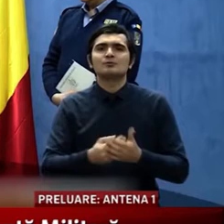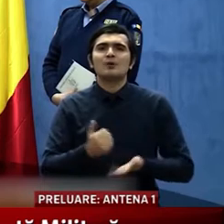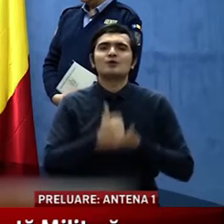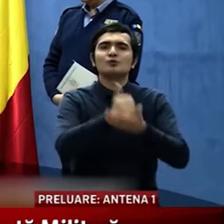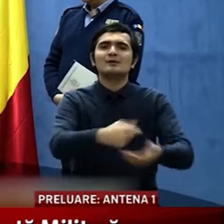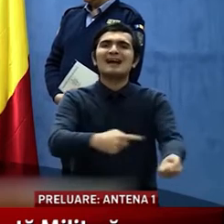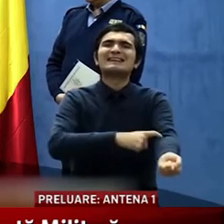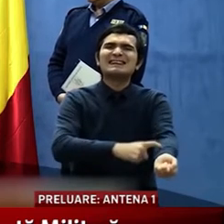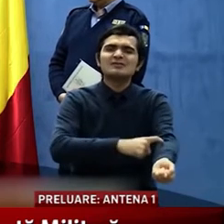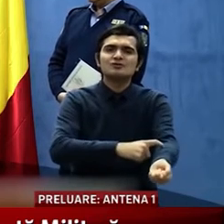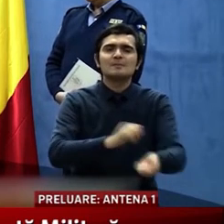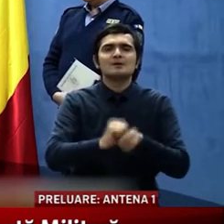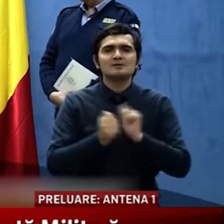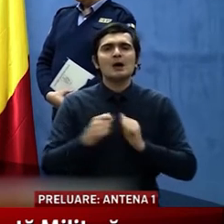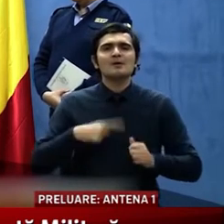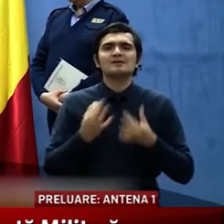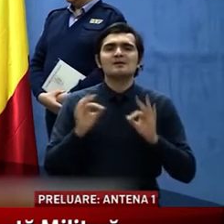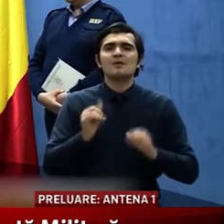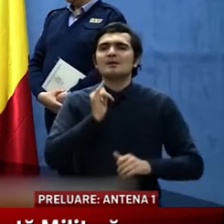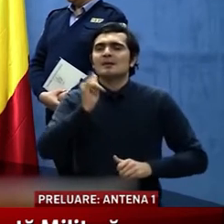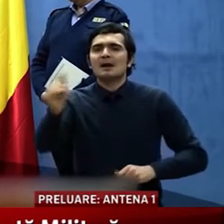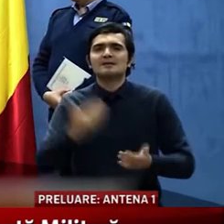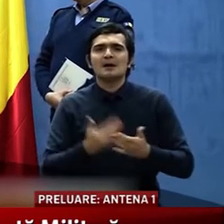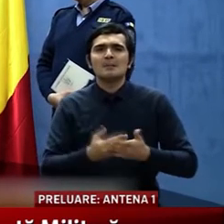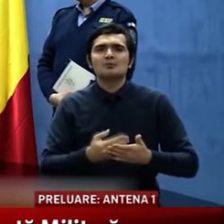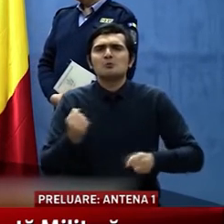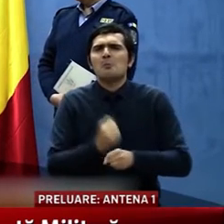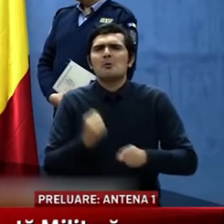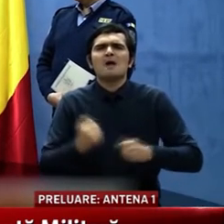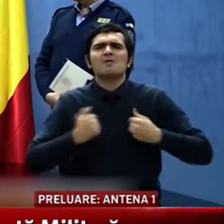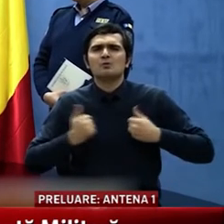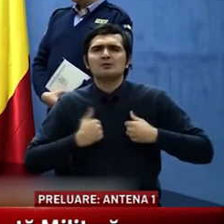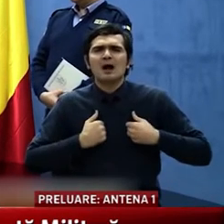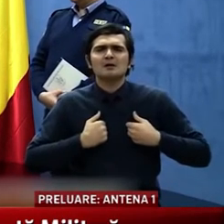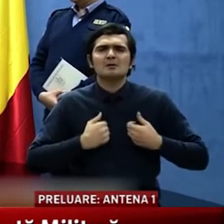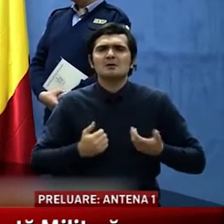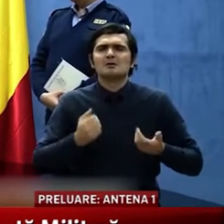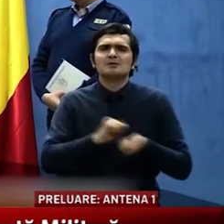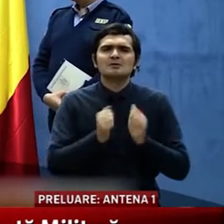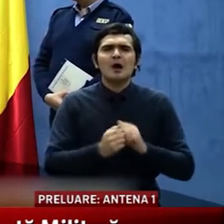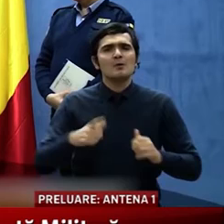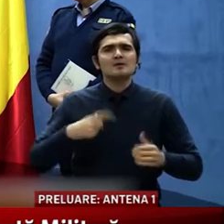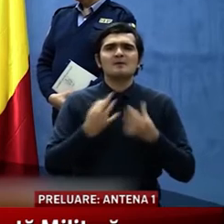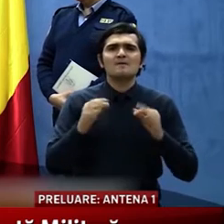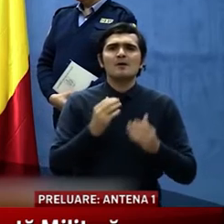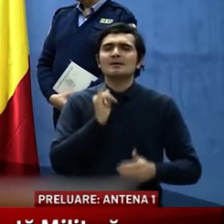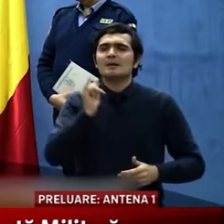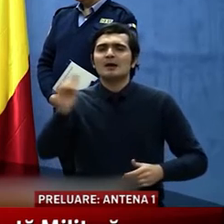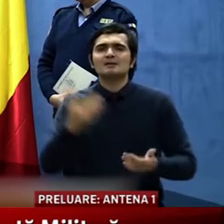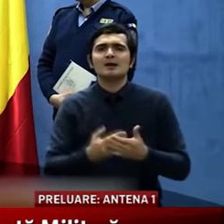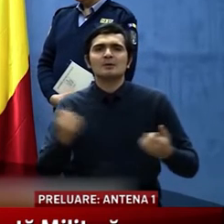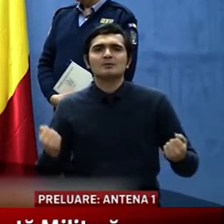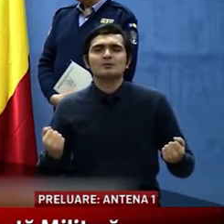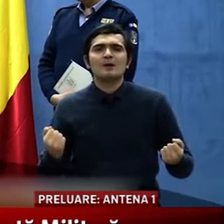deplasarea în scop umanitar sau de voluntariat, deplasarea pentru realizarea de activități agricole sau